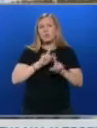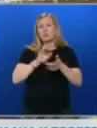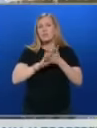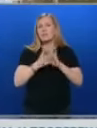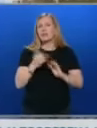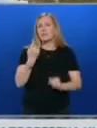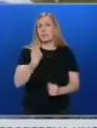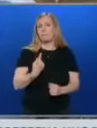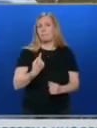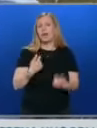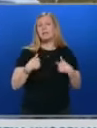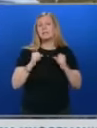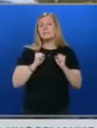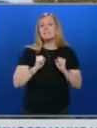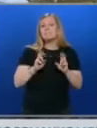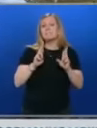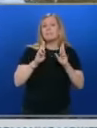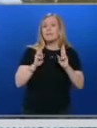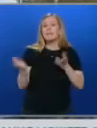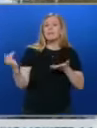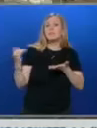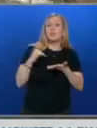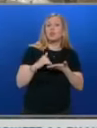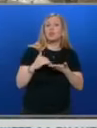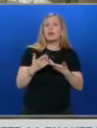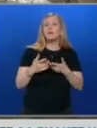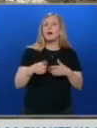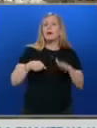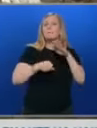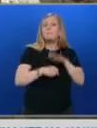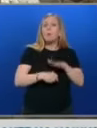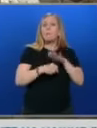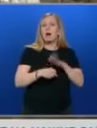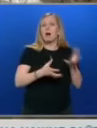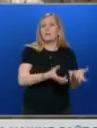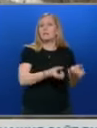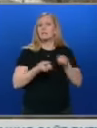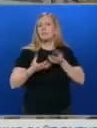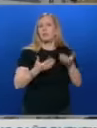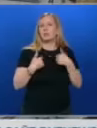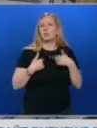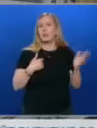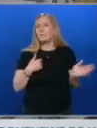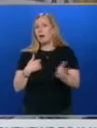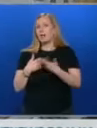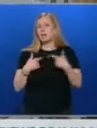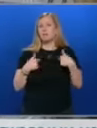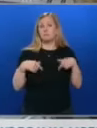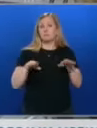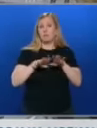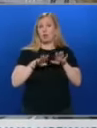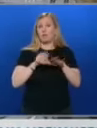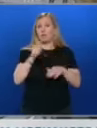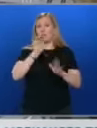да дойдат с, ако може, някаква помпа да я се изпомфа. От тук да махнем. Такова наводнение